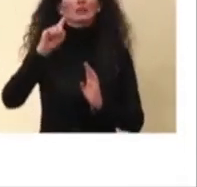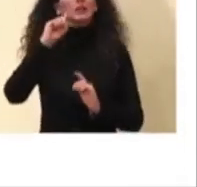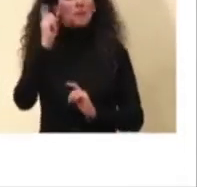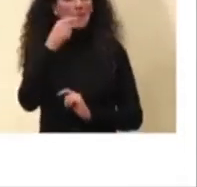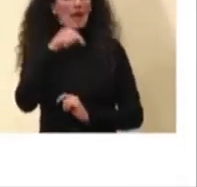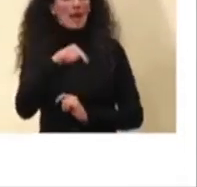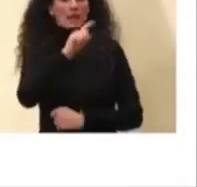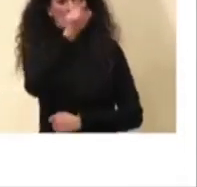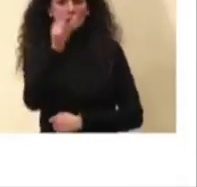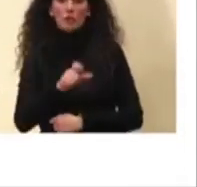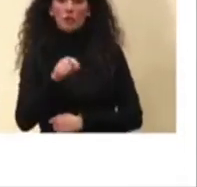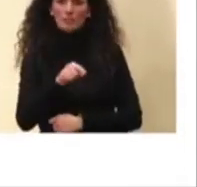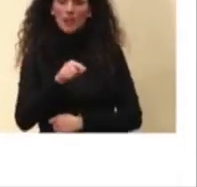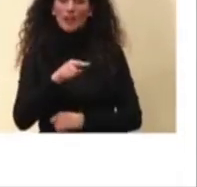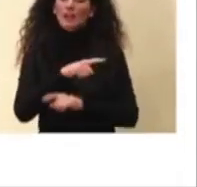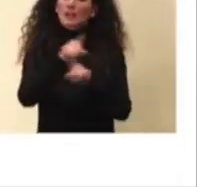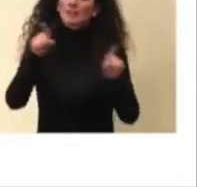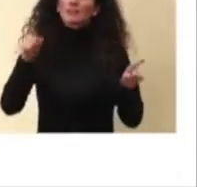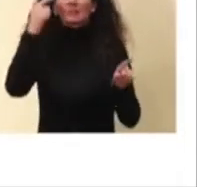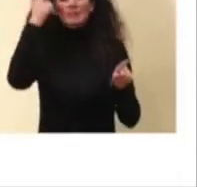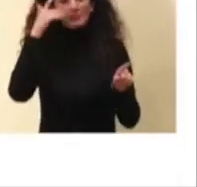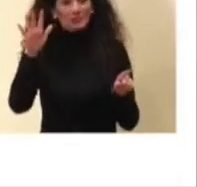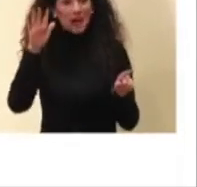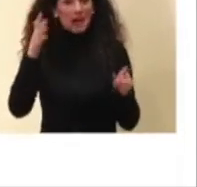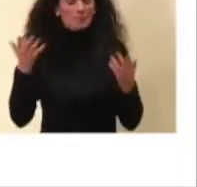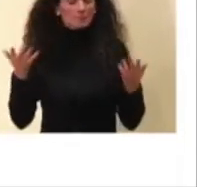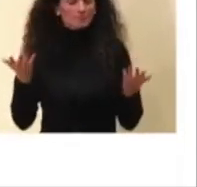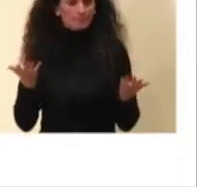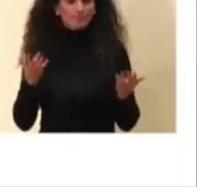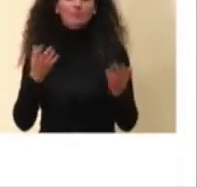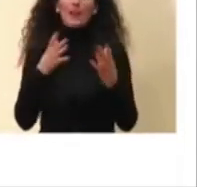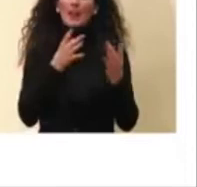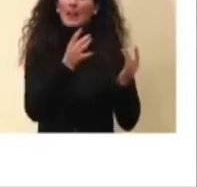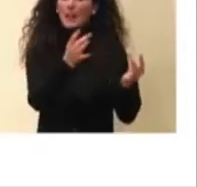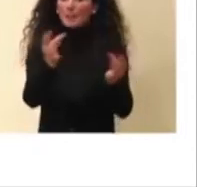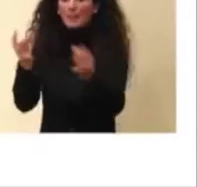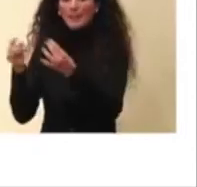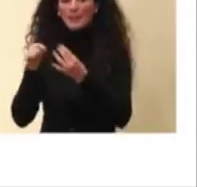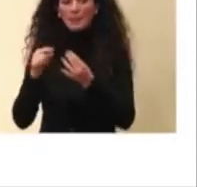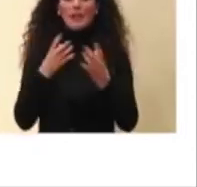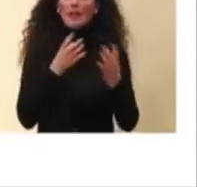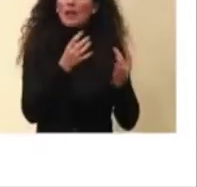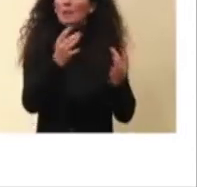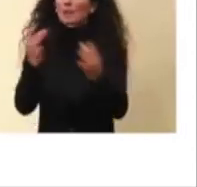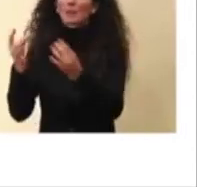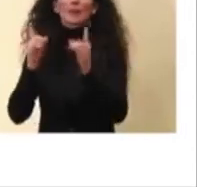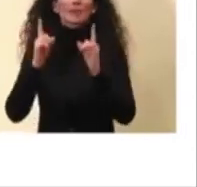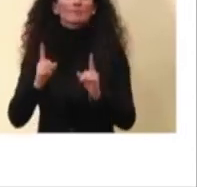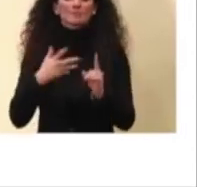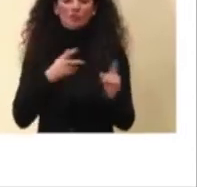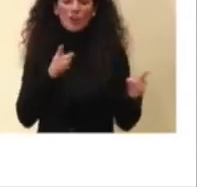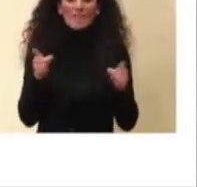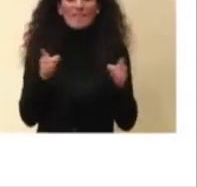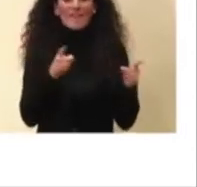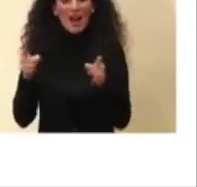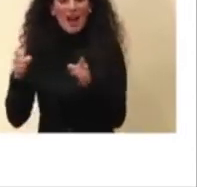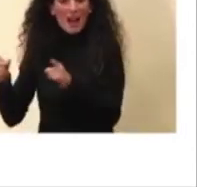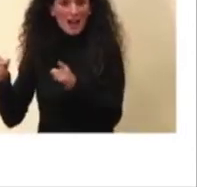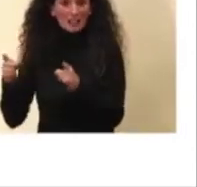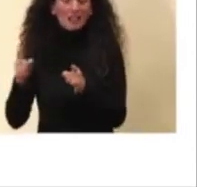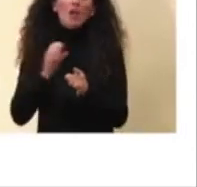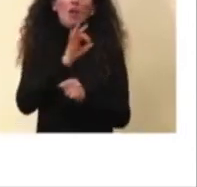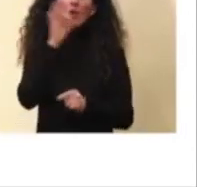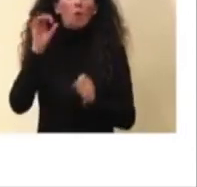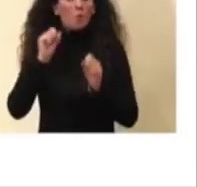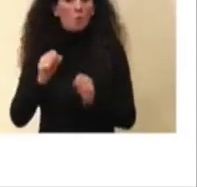ovviamente voi sapete che sappiamo tutti ormai che questa epidemia è soggetta ovviamente a ondate o a possibili ondate e